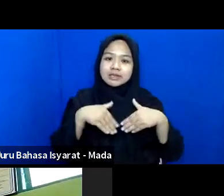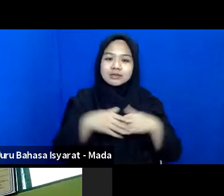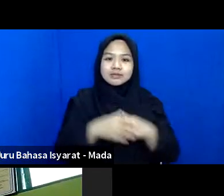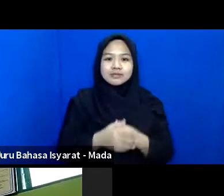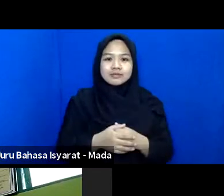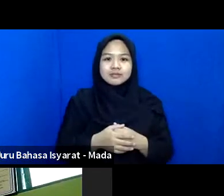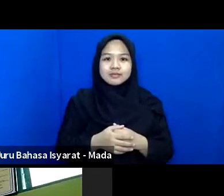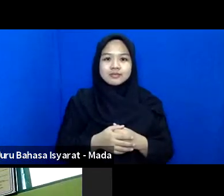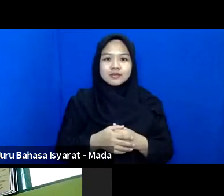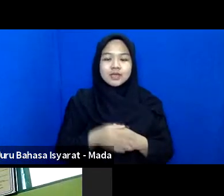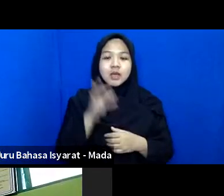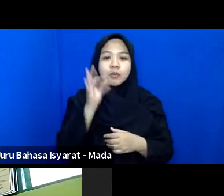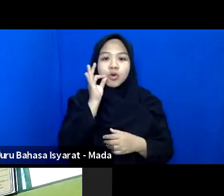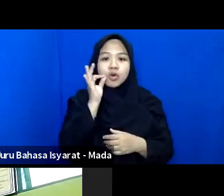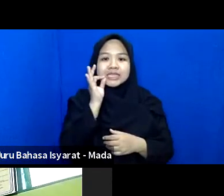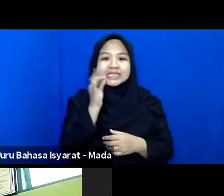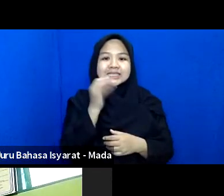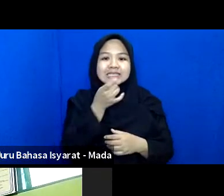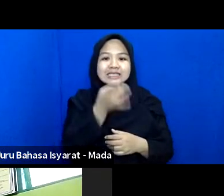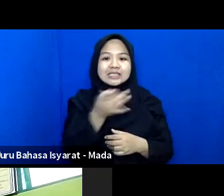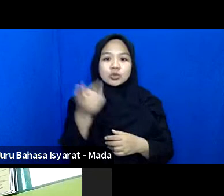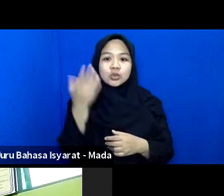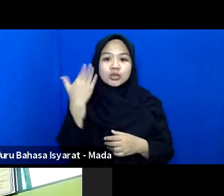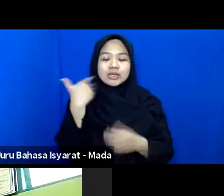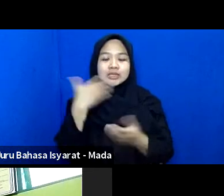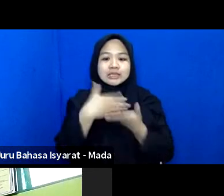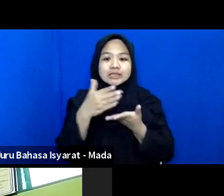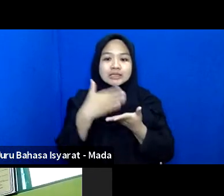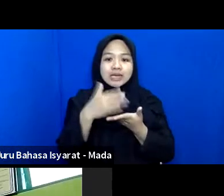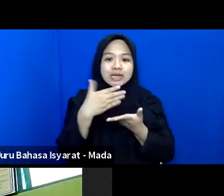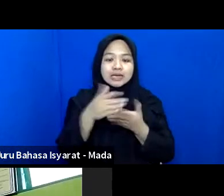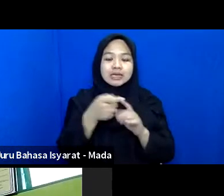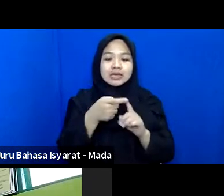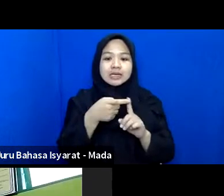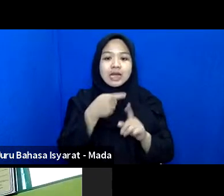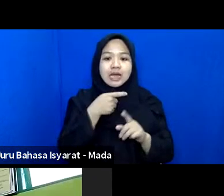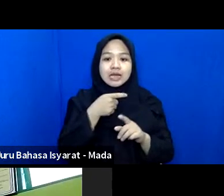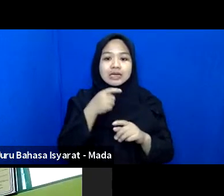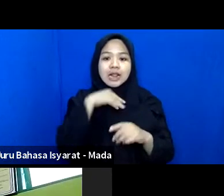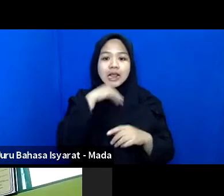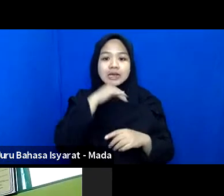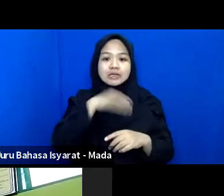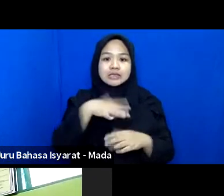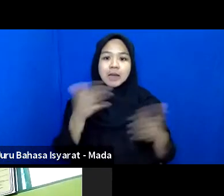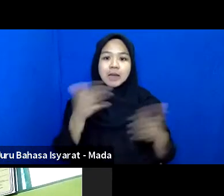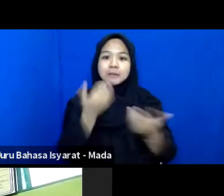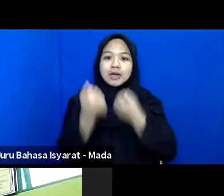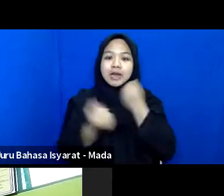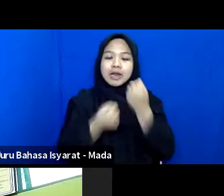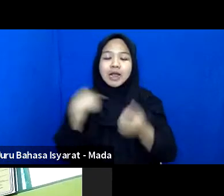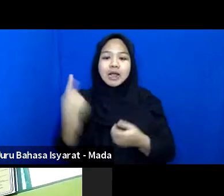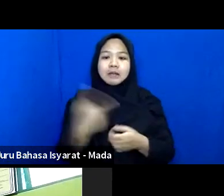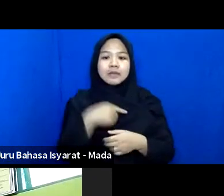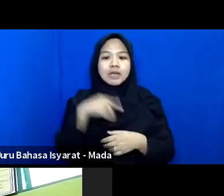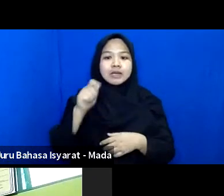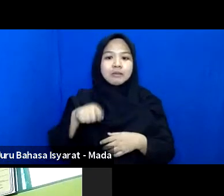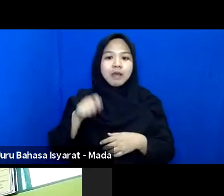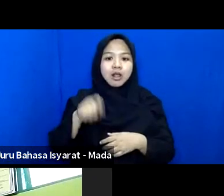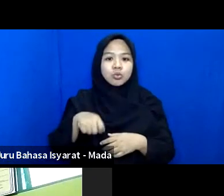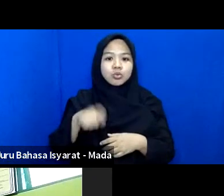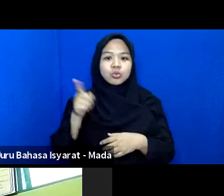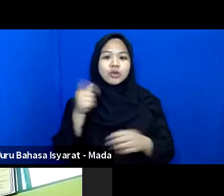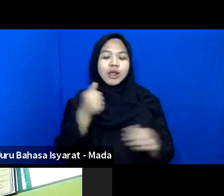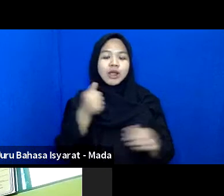Pak Rinto Mohon Ijin Itu Tadi Sharing Dari Lansia Berdaya Kami Yang Di Palu Yang